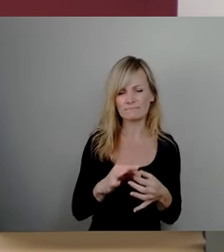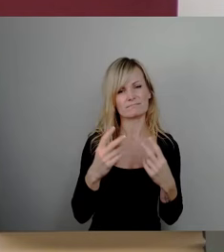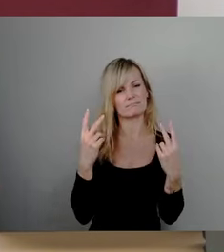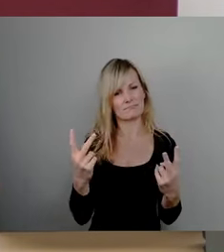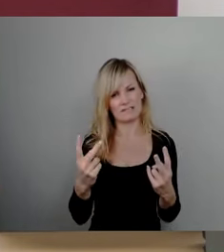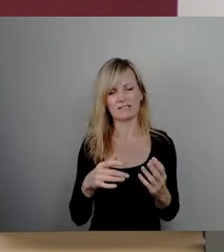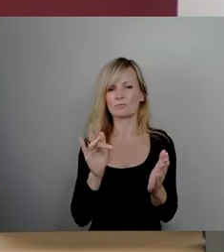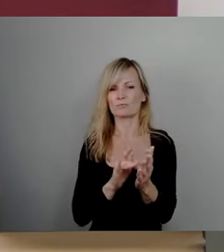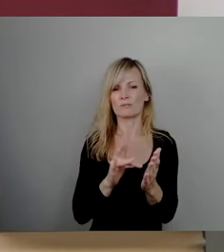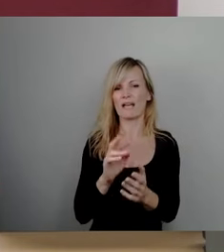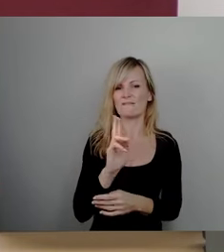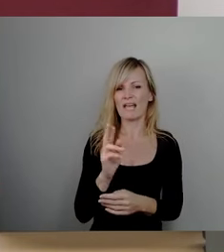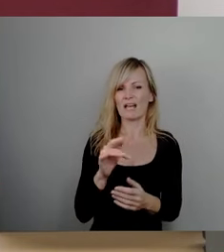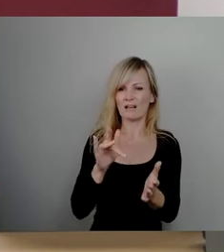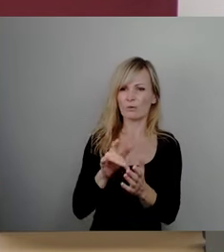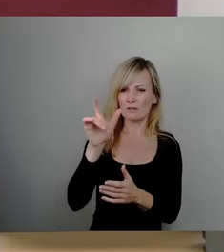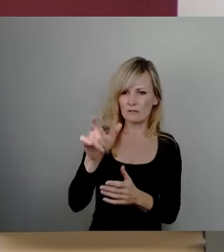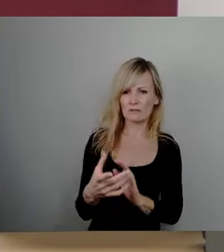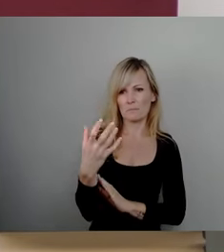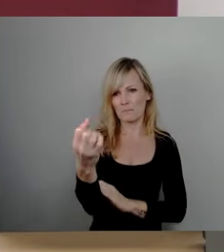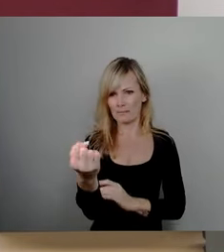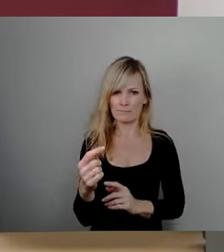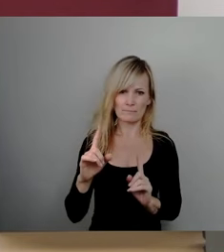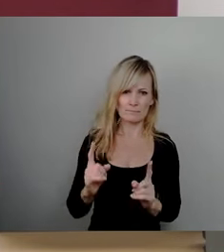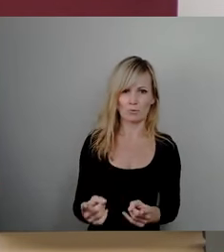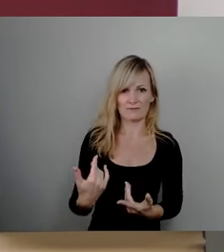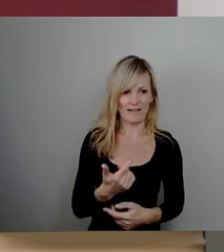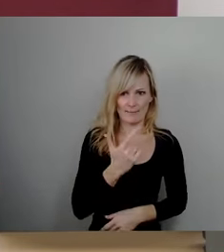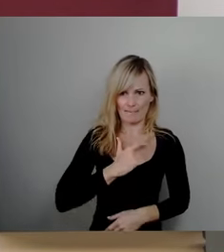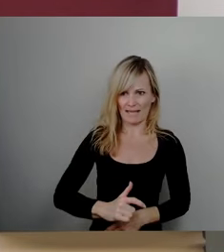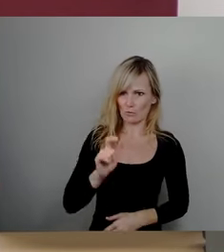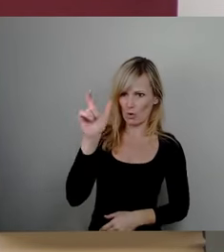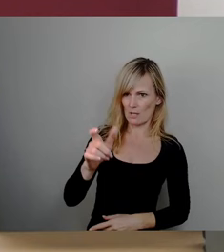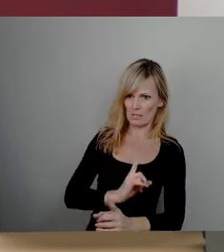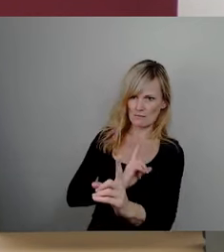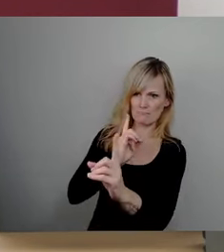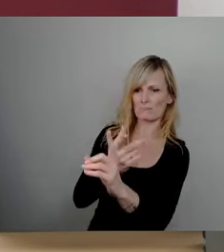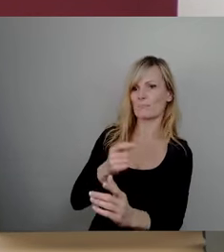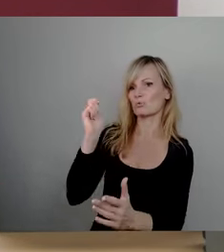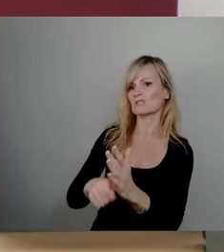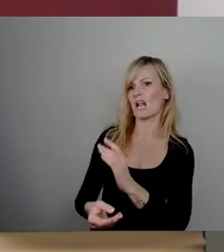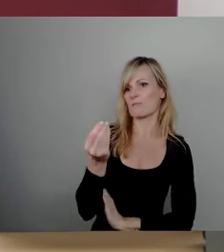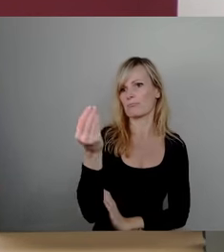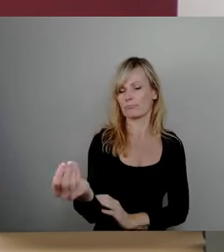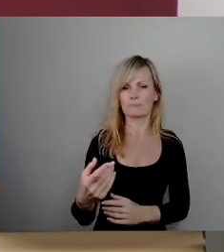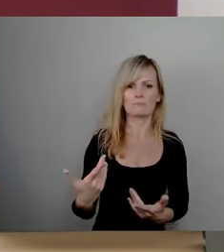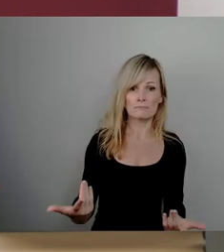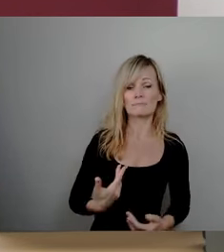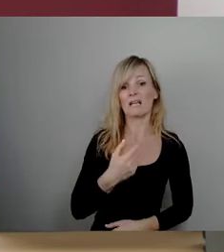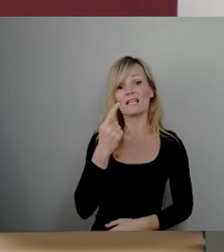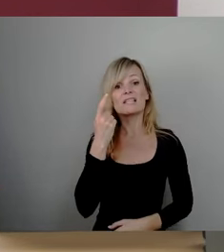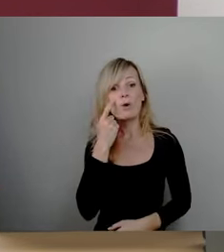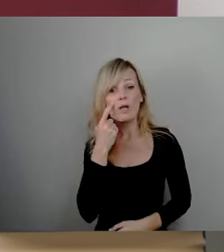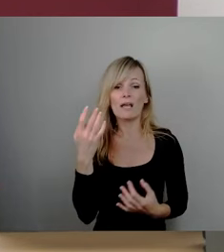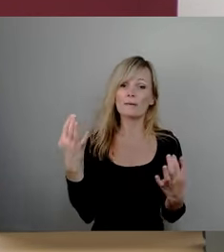erkennen, weil wir müssen es ja persönlich ahnden. Im Zweifel braucht man Zeugenerklärung, gute Personenbeschreibung, wenn man